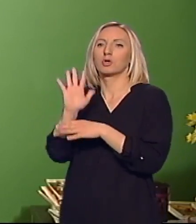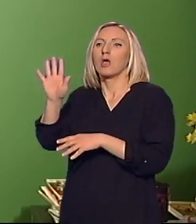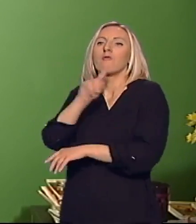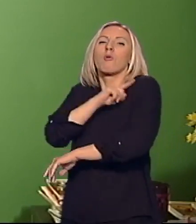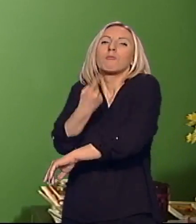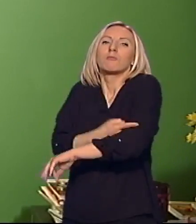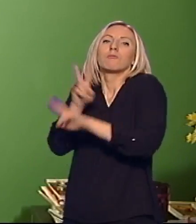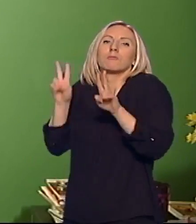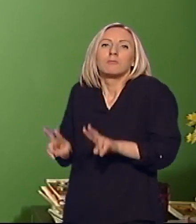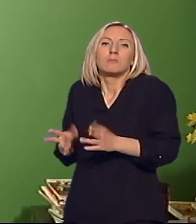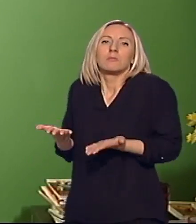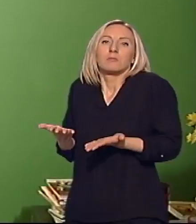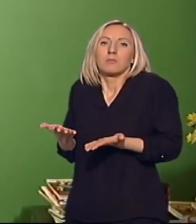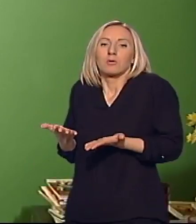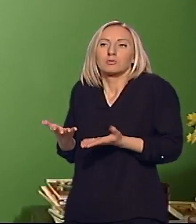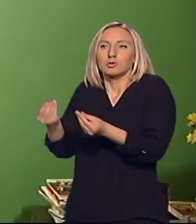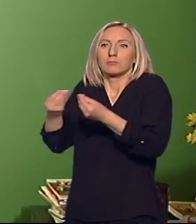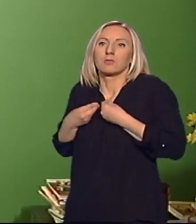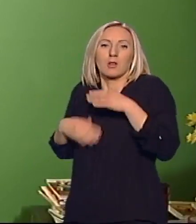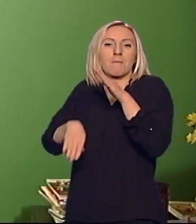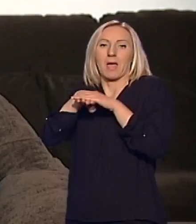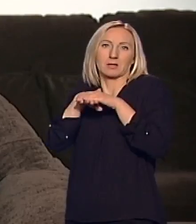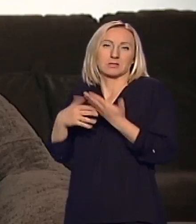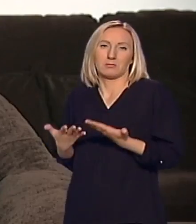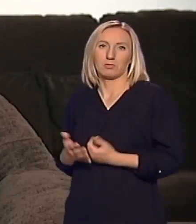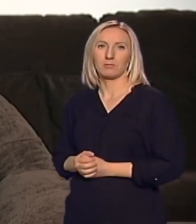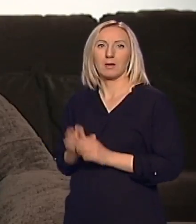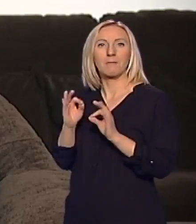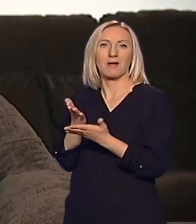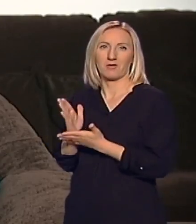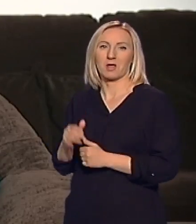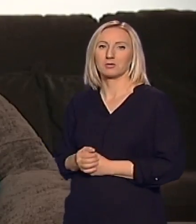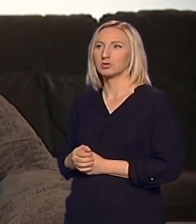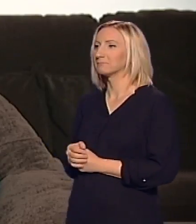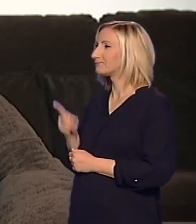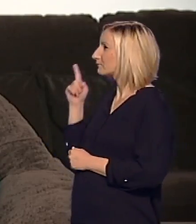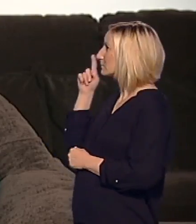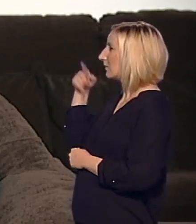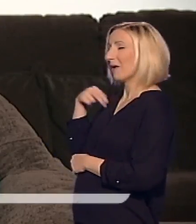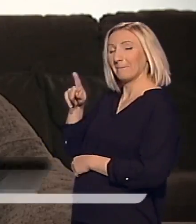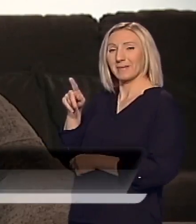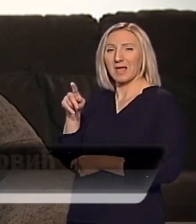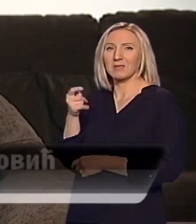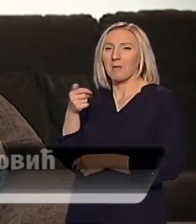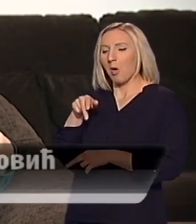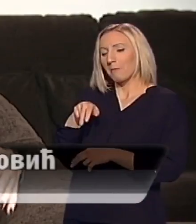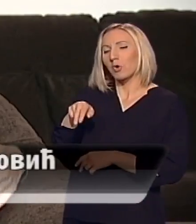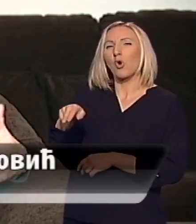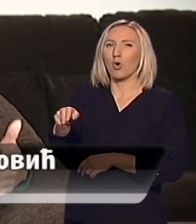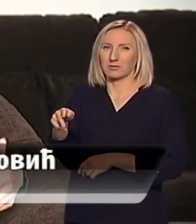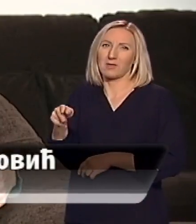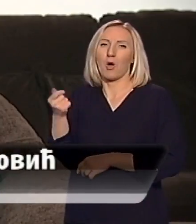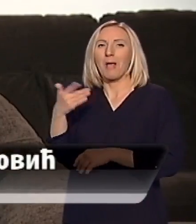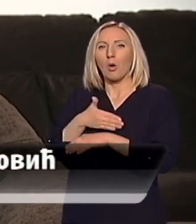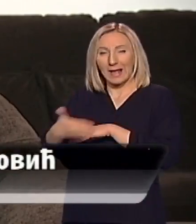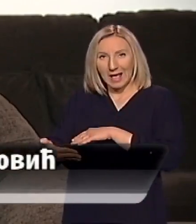potencijale ispolje do maksimuma i na pravi način. On je od prilike možda prohodao malo nešto pre mene, pošto je motorički